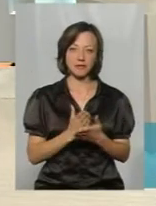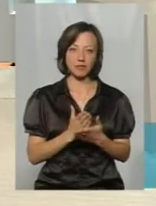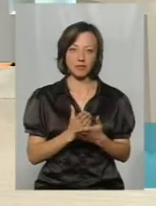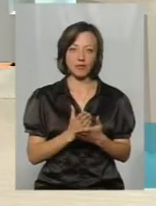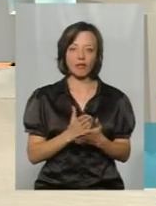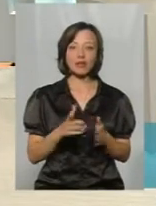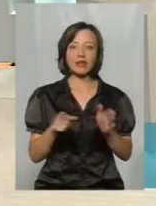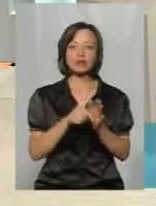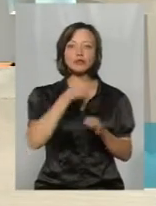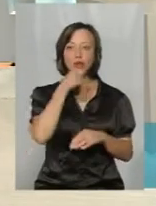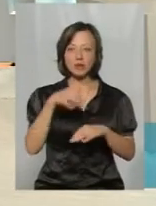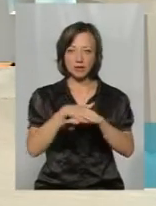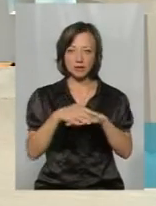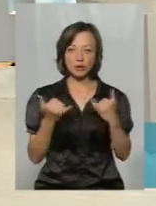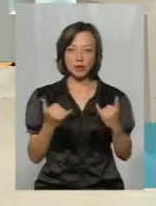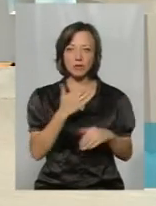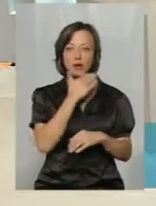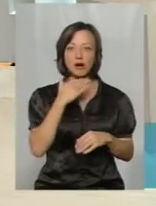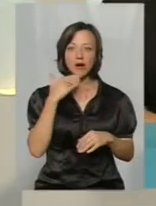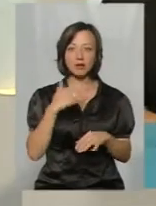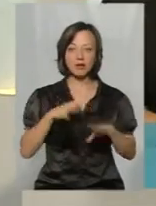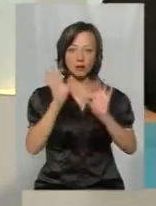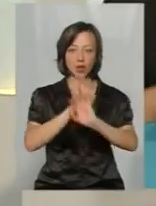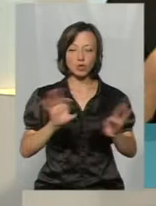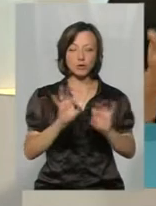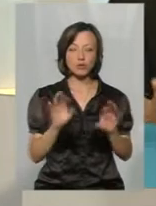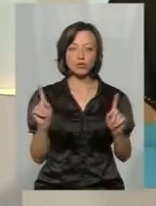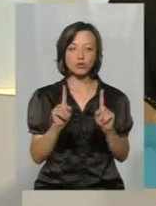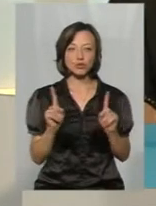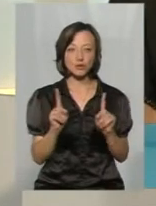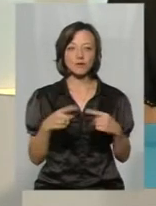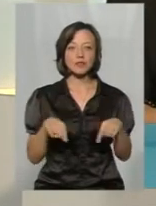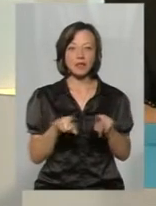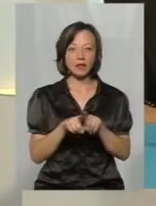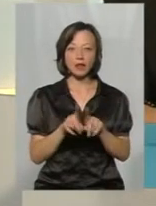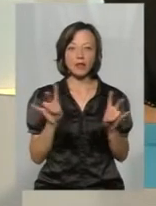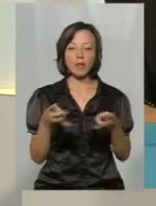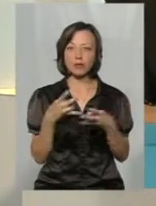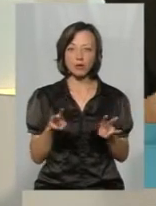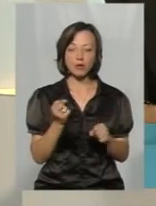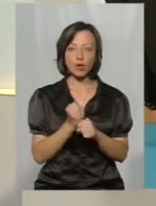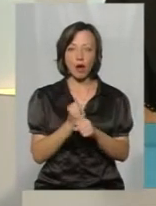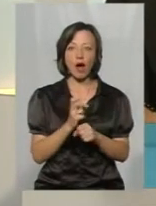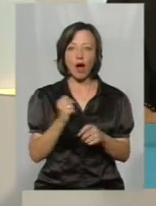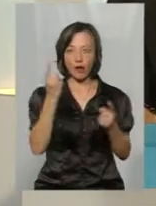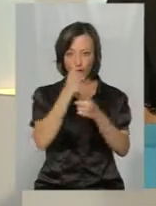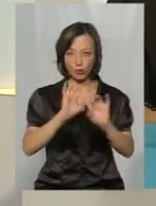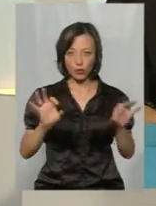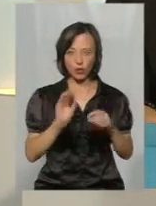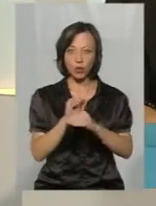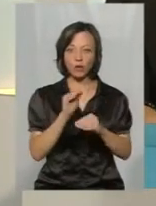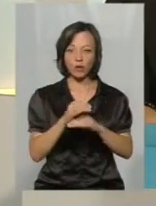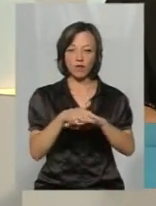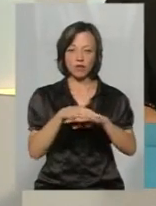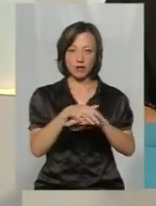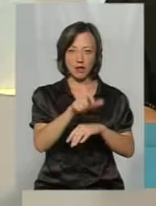дорослим населенням. От ви сьогодні дуже багато всього озвучили, що все ж таки не потрібно робити. А інформуєте додатково